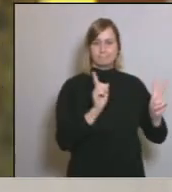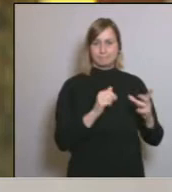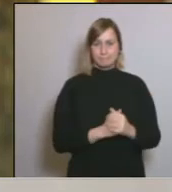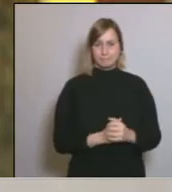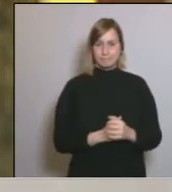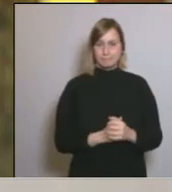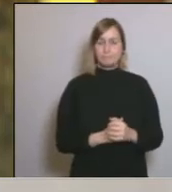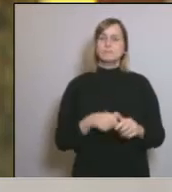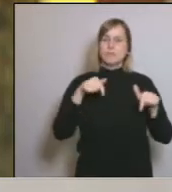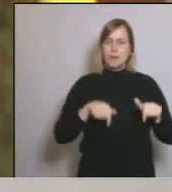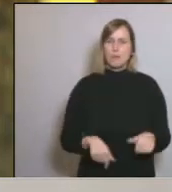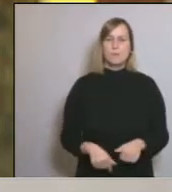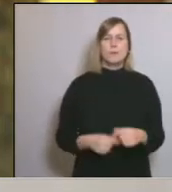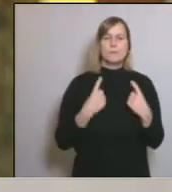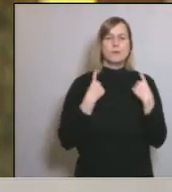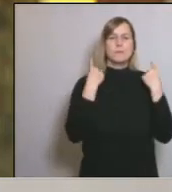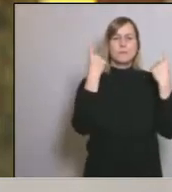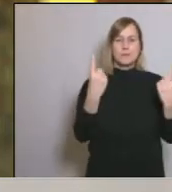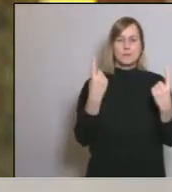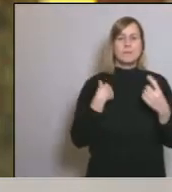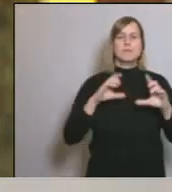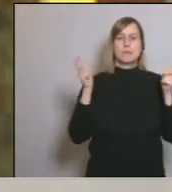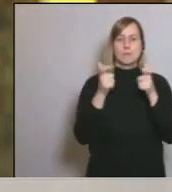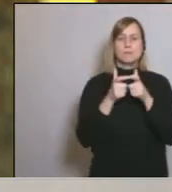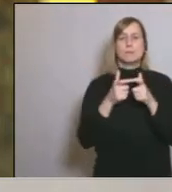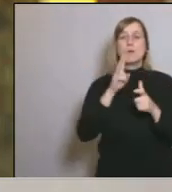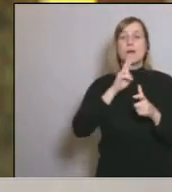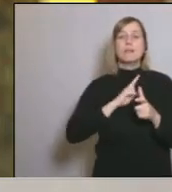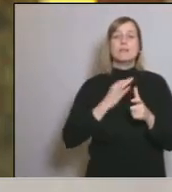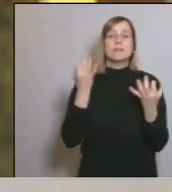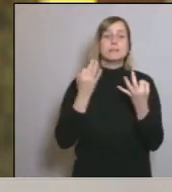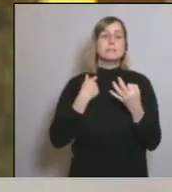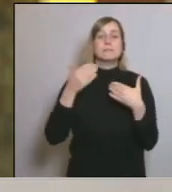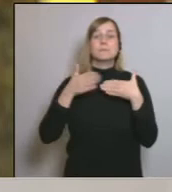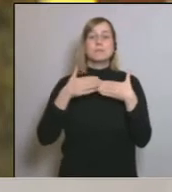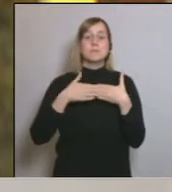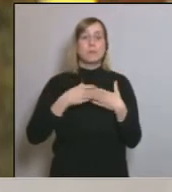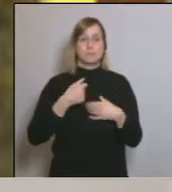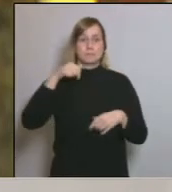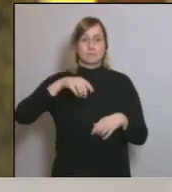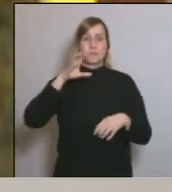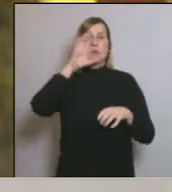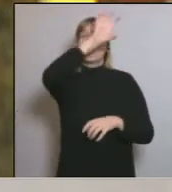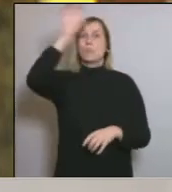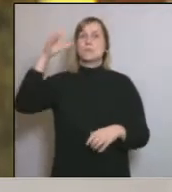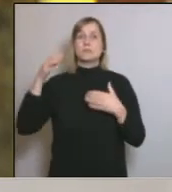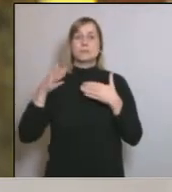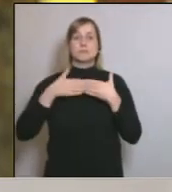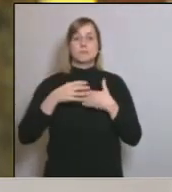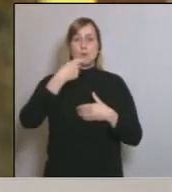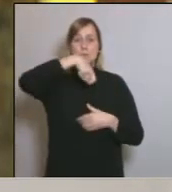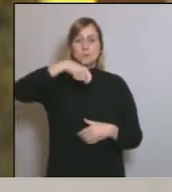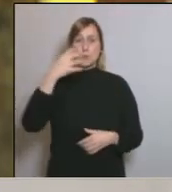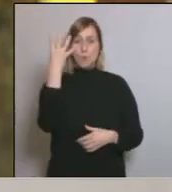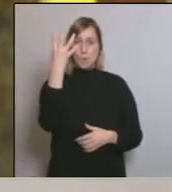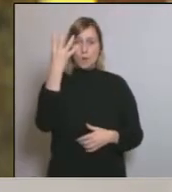que sí hem sentit avui per primera vegada en la reunió de presidents autonòmics que almenys quatre presidents d'aquestes comunitats proposen també,